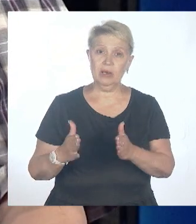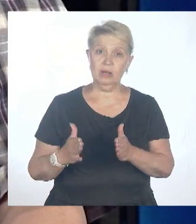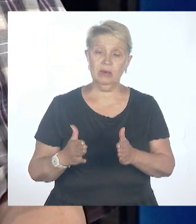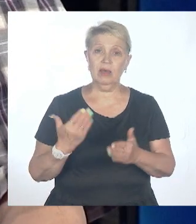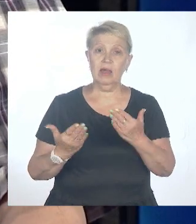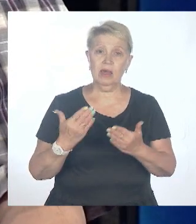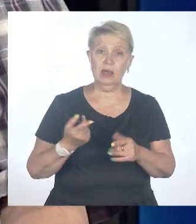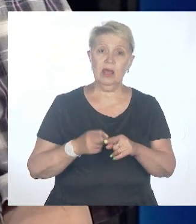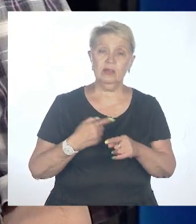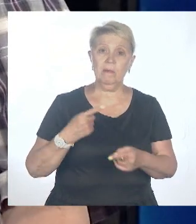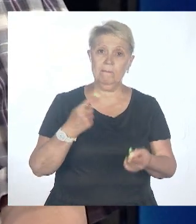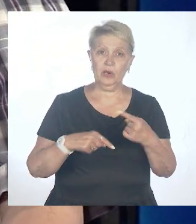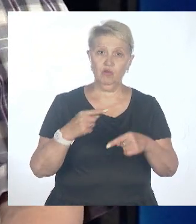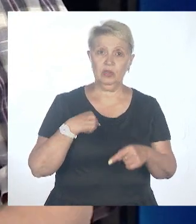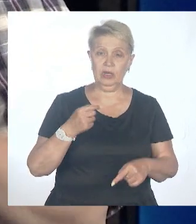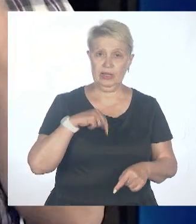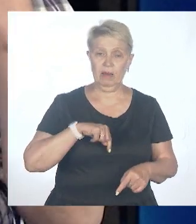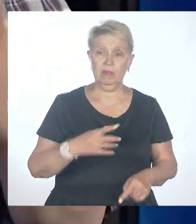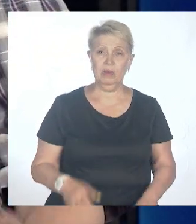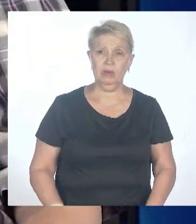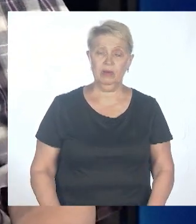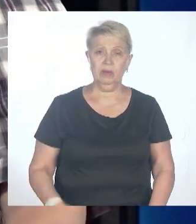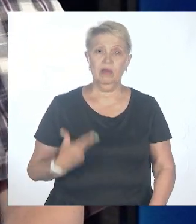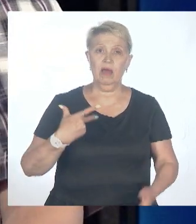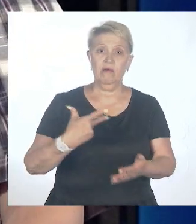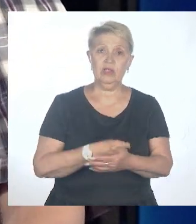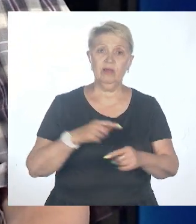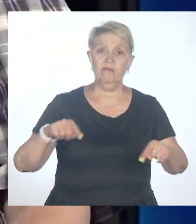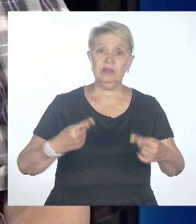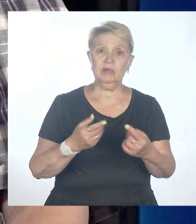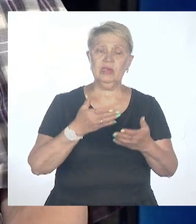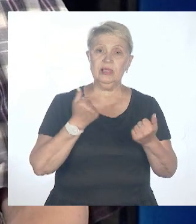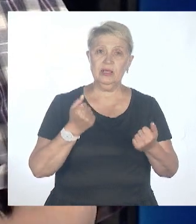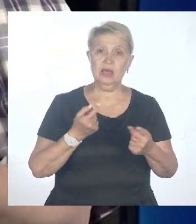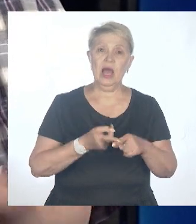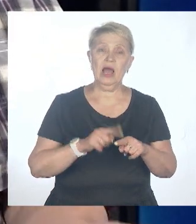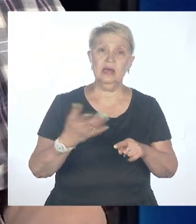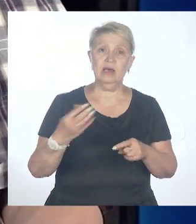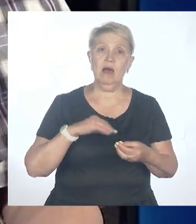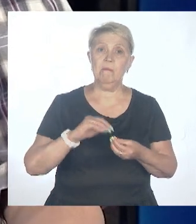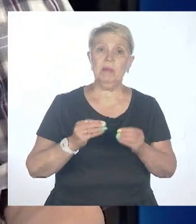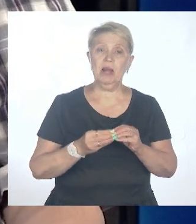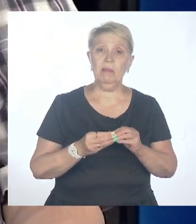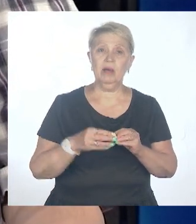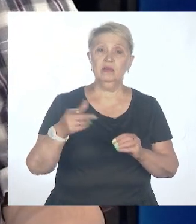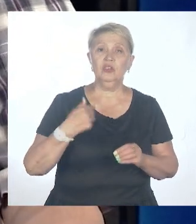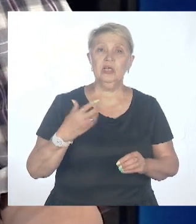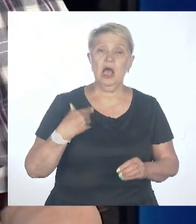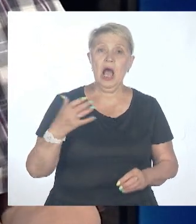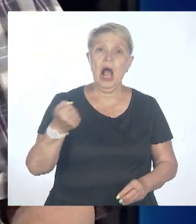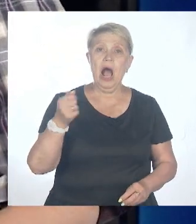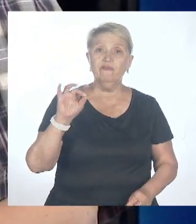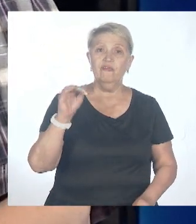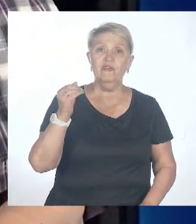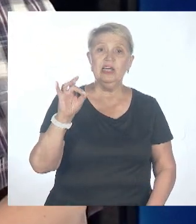Кто-нибудь принял меры? Нет. Вакцинацию возобновили? Нет. Это проблемы Африки. Ну, вот, пожалуйста, теперь это проблемы всего